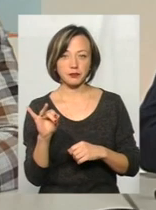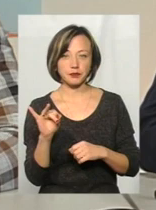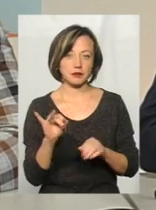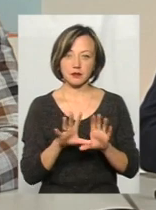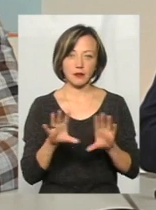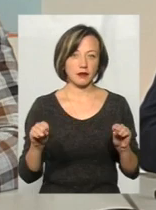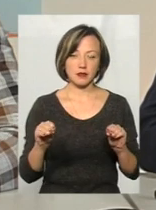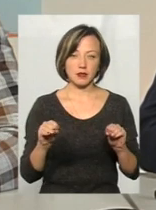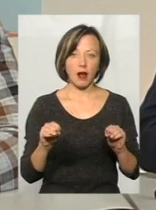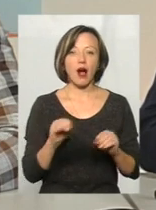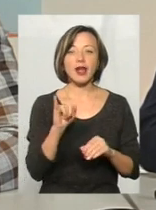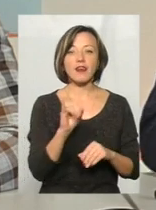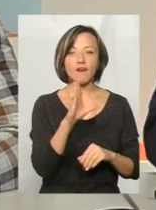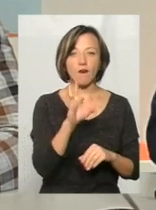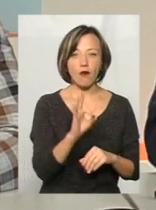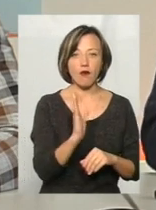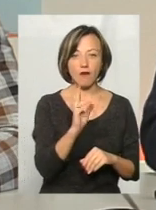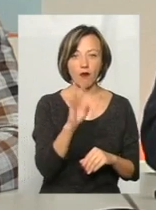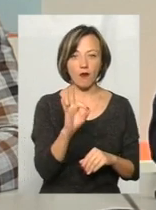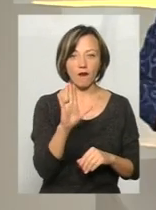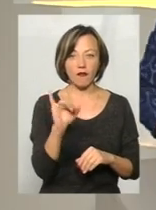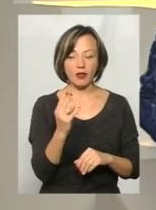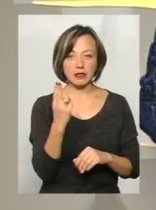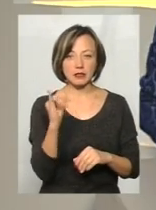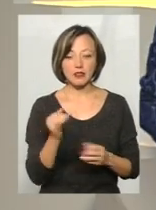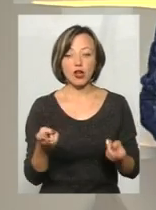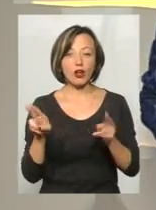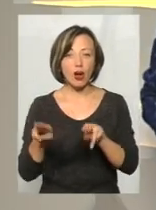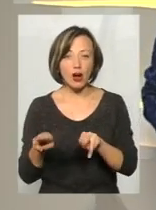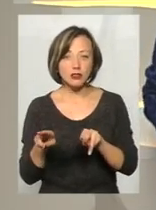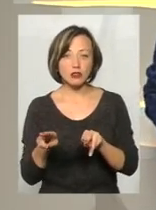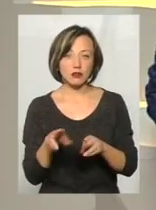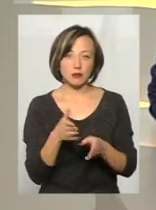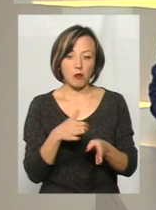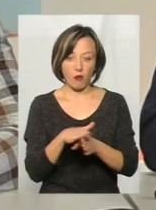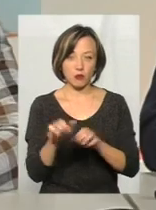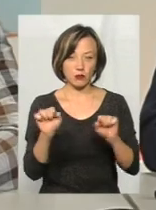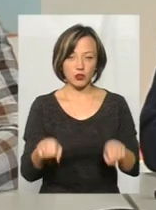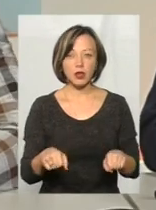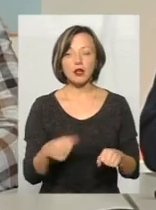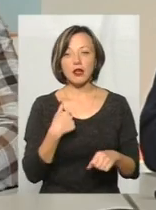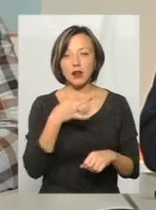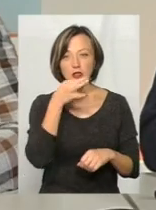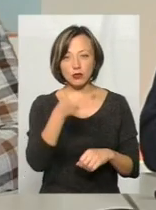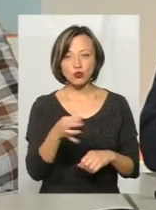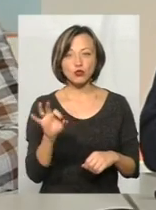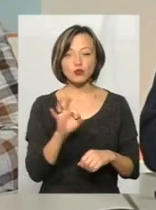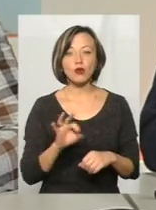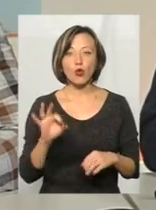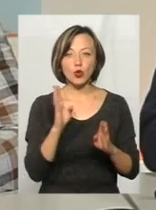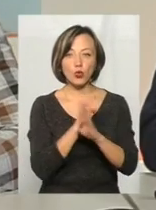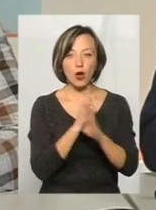ну і все. А, і Вовковинець, я перепрошую. Всі решта фактично в повній мірі. Я скажу щодо долі